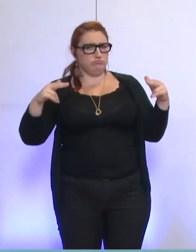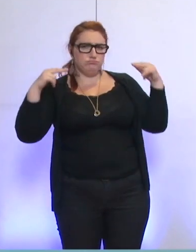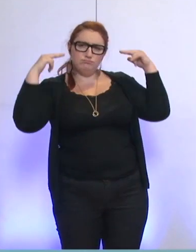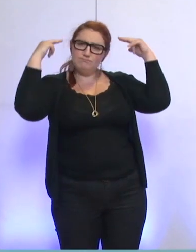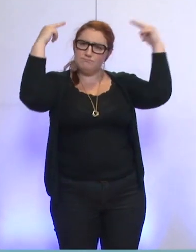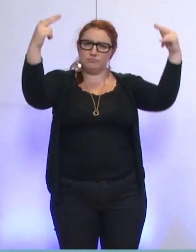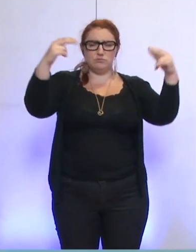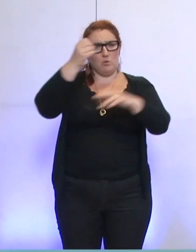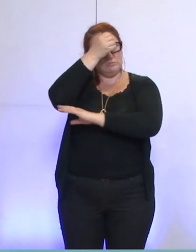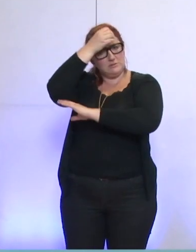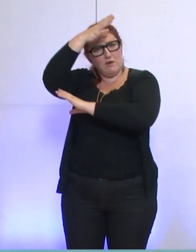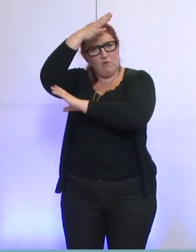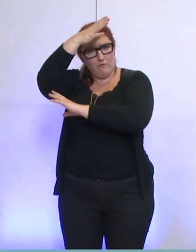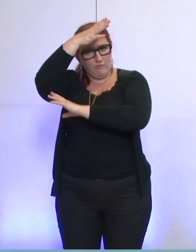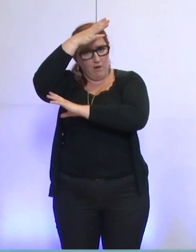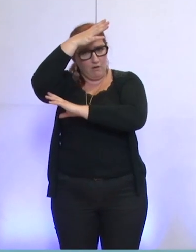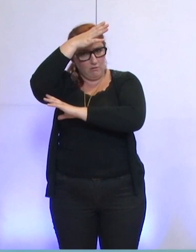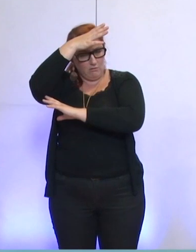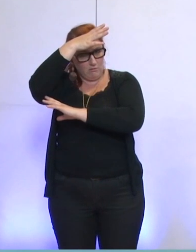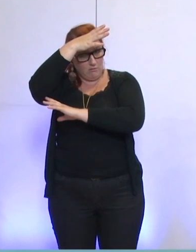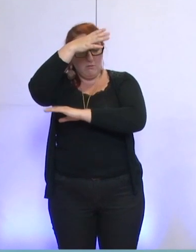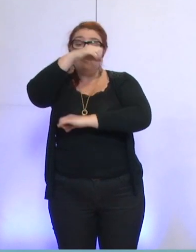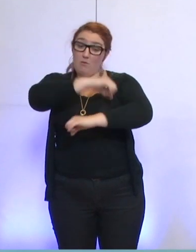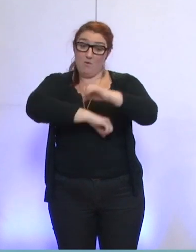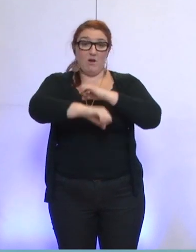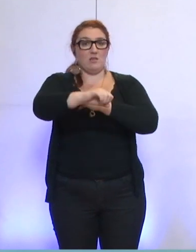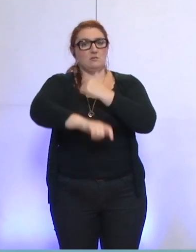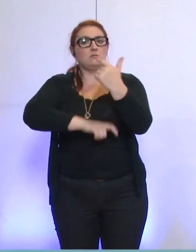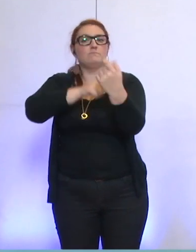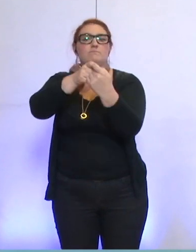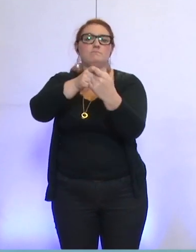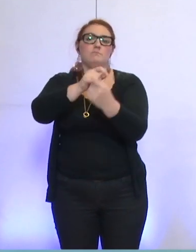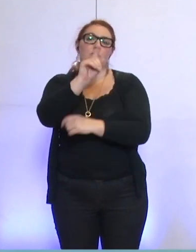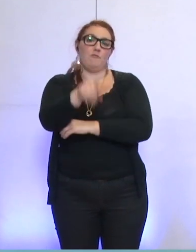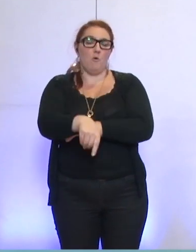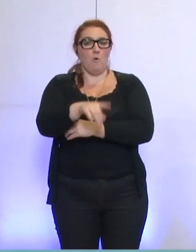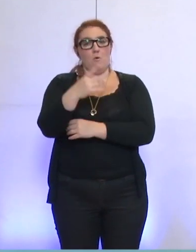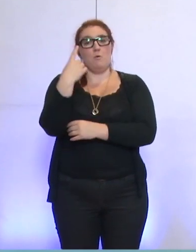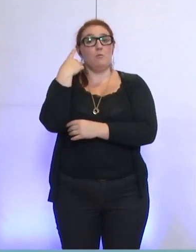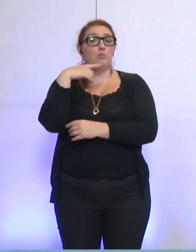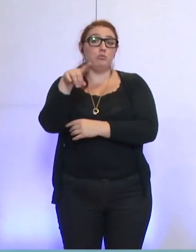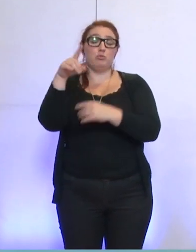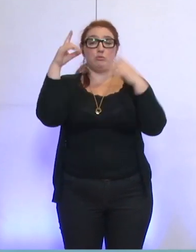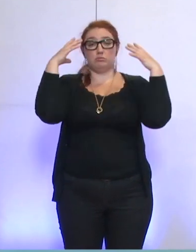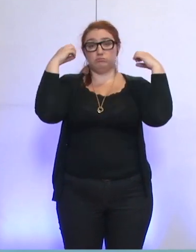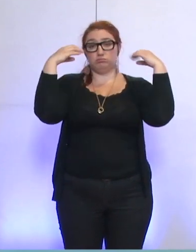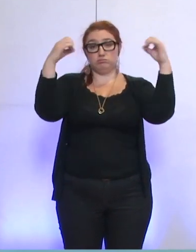à la fois améliorer la qualité de l'éclairage public et le service rendu aux habitants